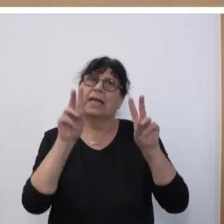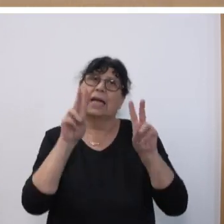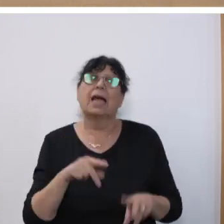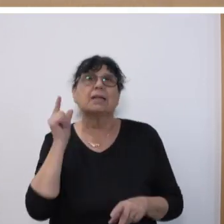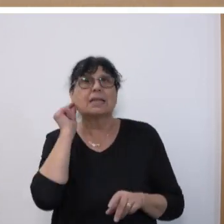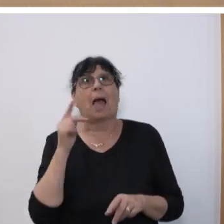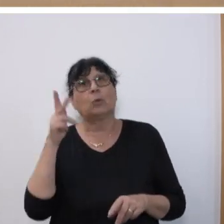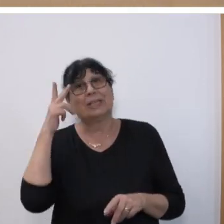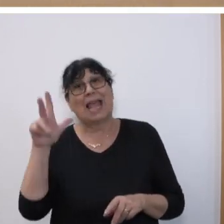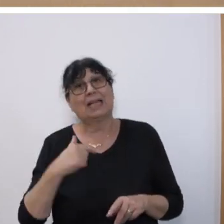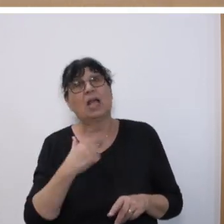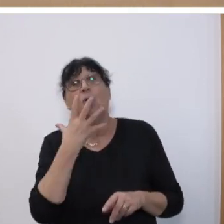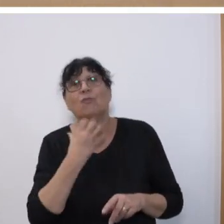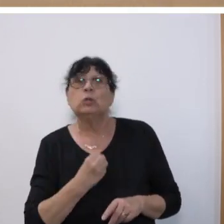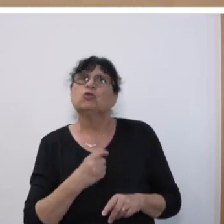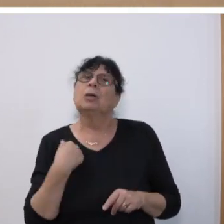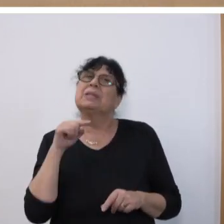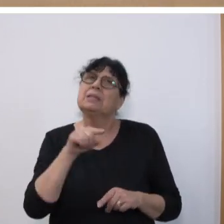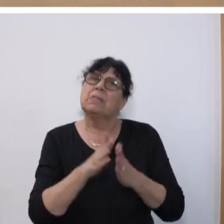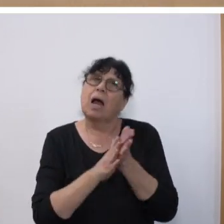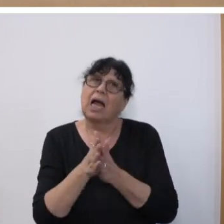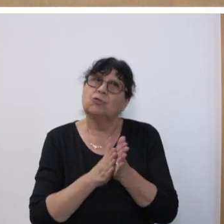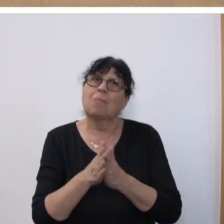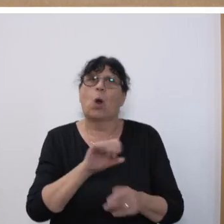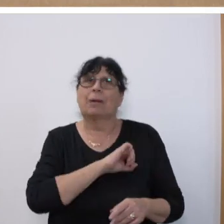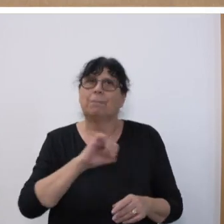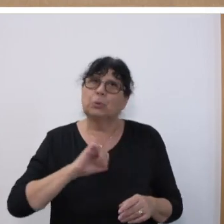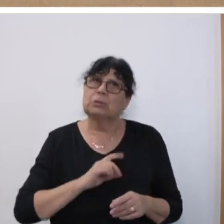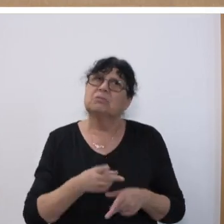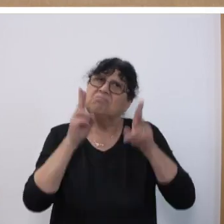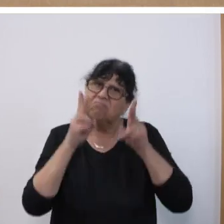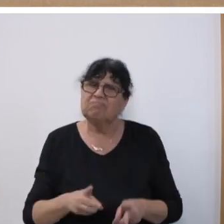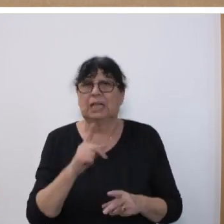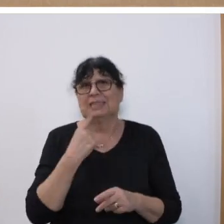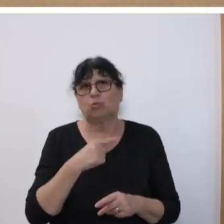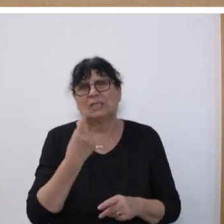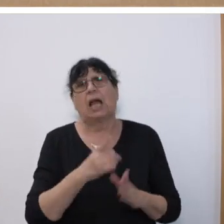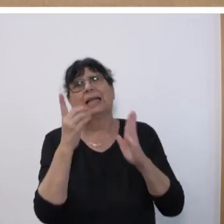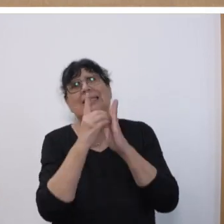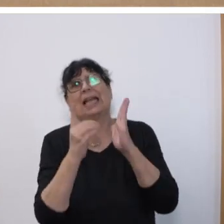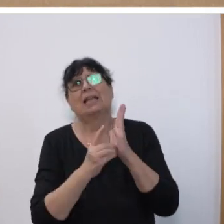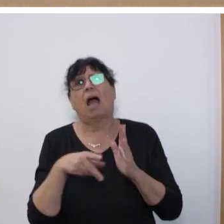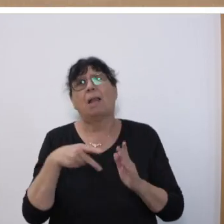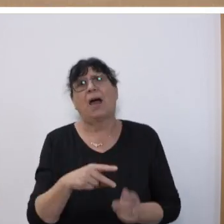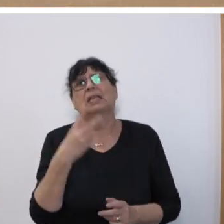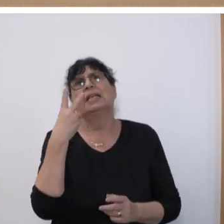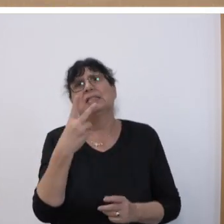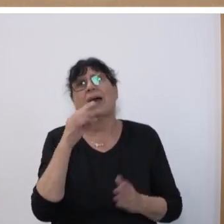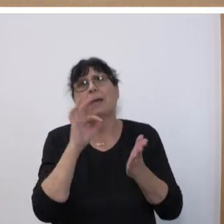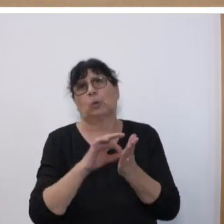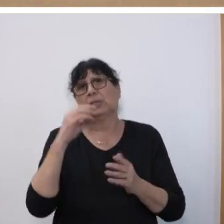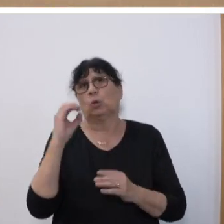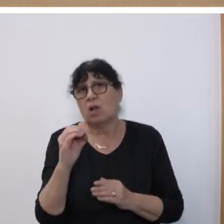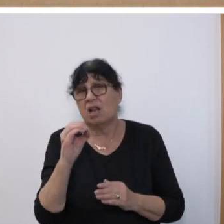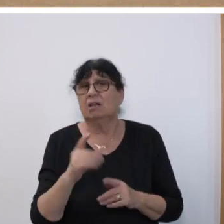und Herren, ich wünschte mir ein solches Engagement auch vom Bund in Form einer echten Zusage zum Digitalpakt 2.0, weil das ist letzten Endes auch die